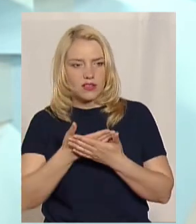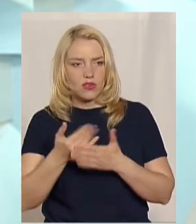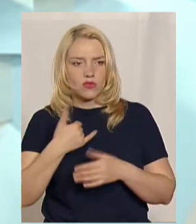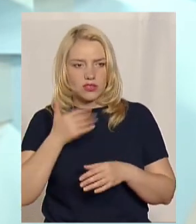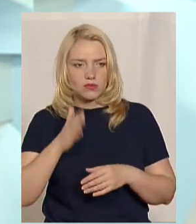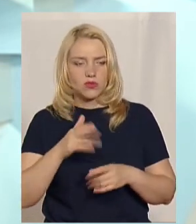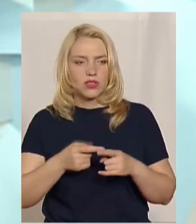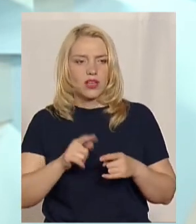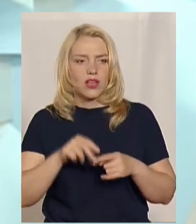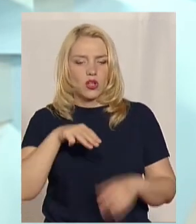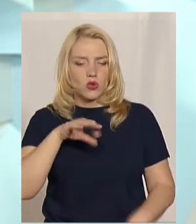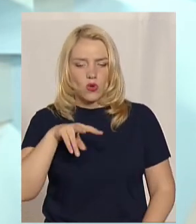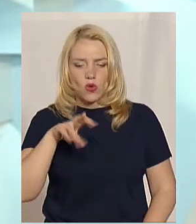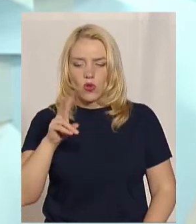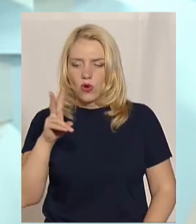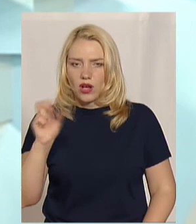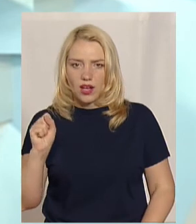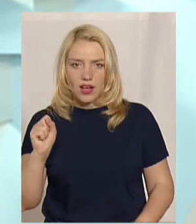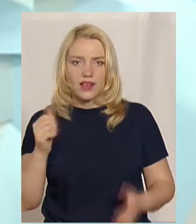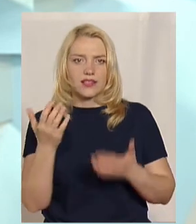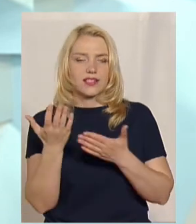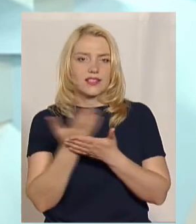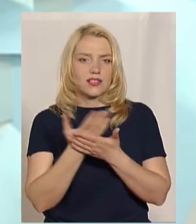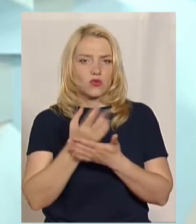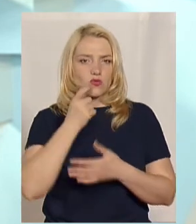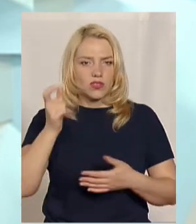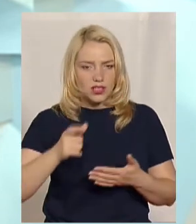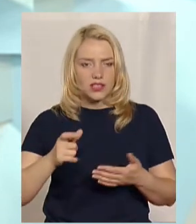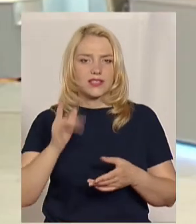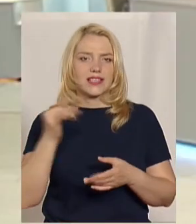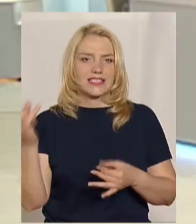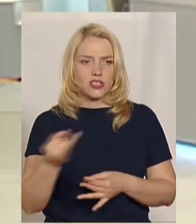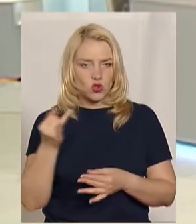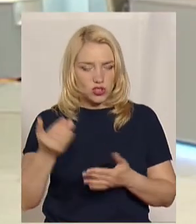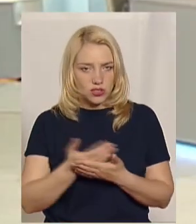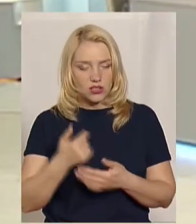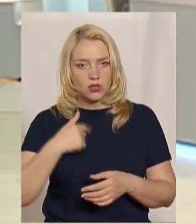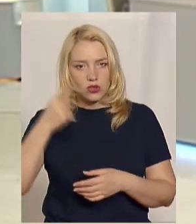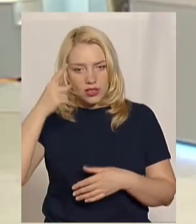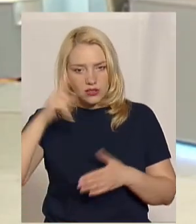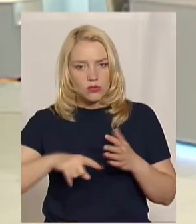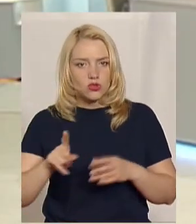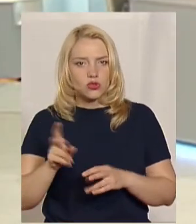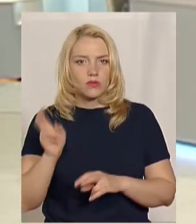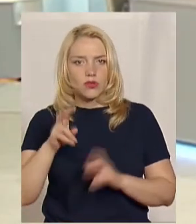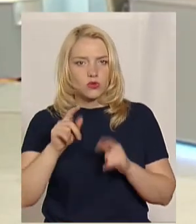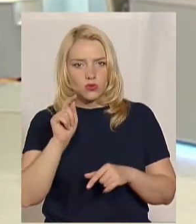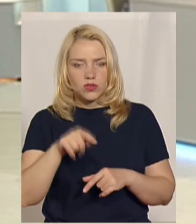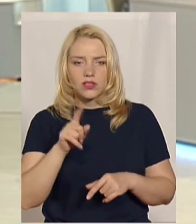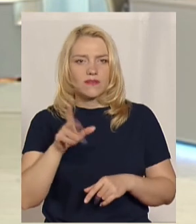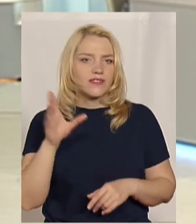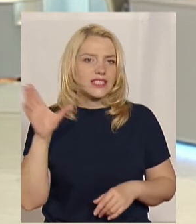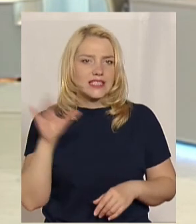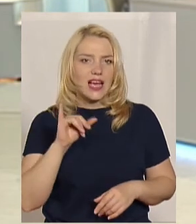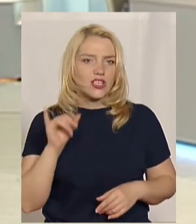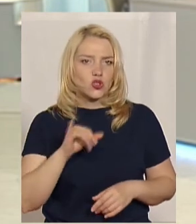«Толака». Це історичний фільм. Я надіюю, що люди на нього підуть, бо там є про що подумати. Там абсолютно вся